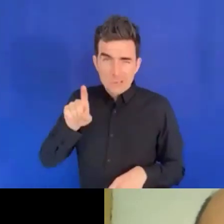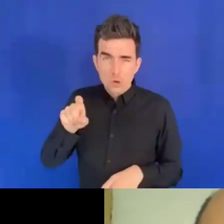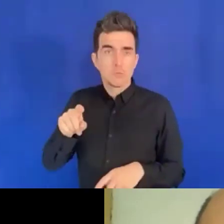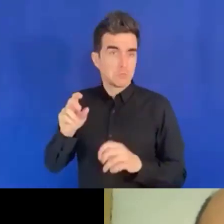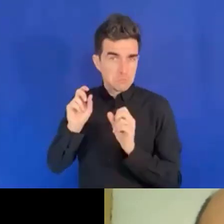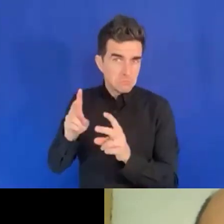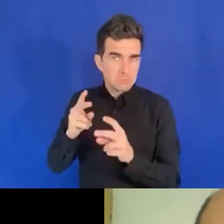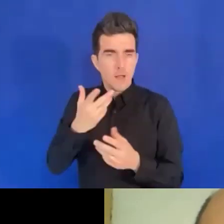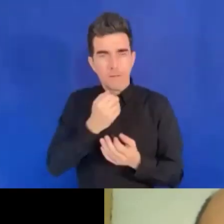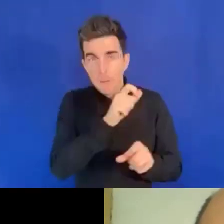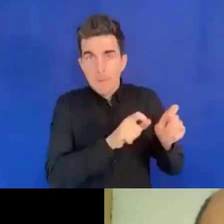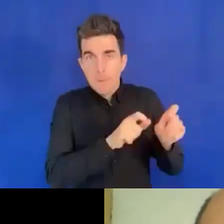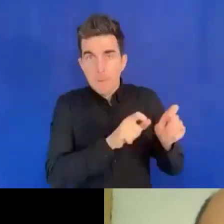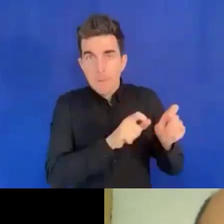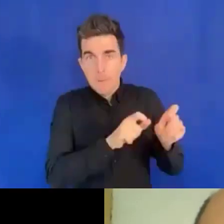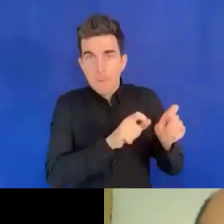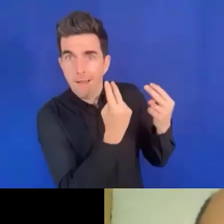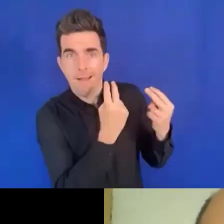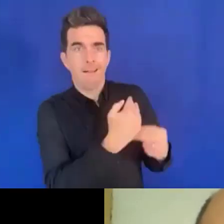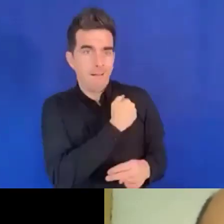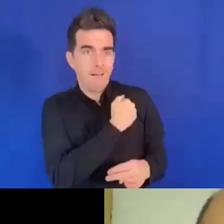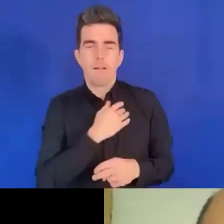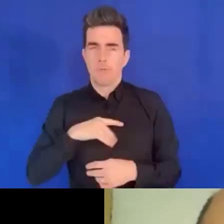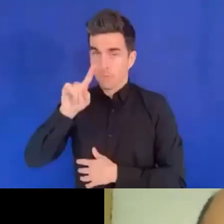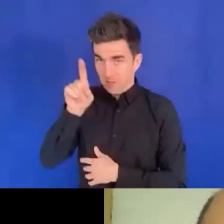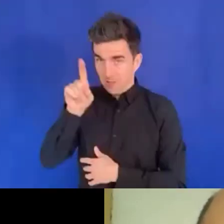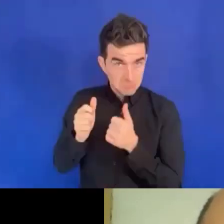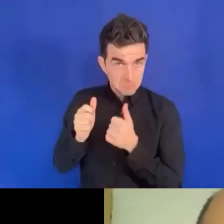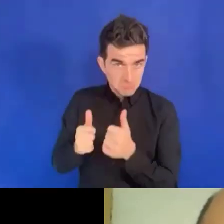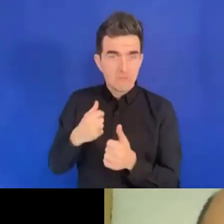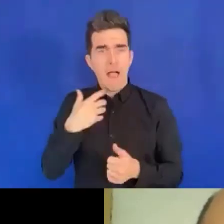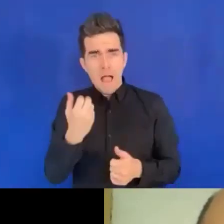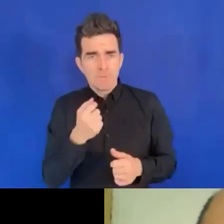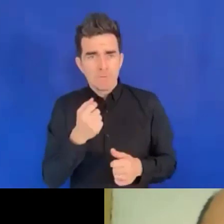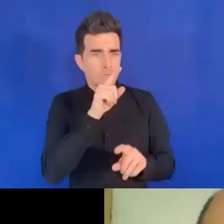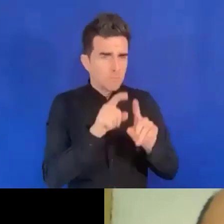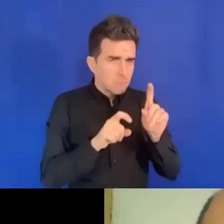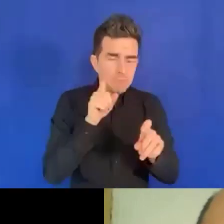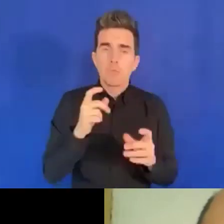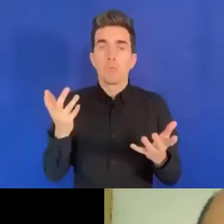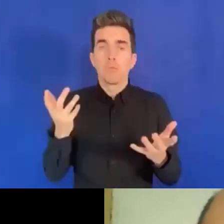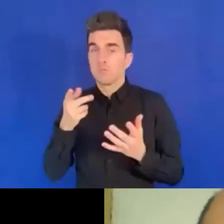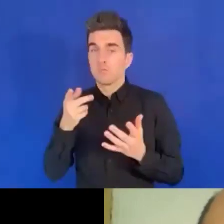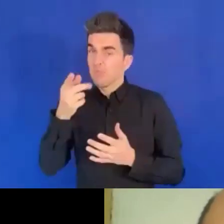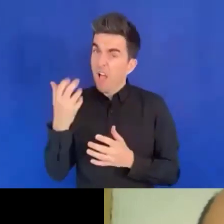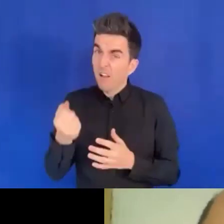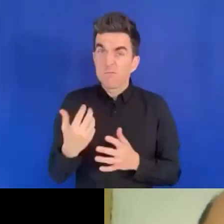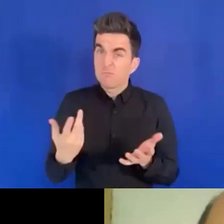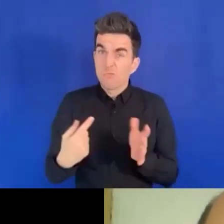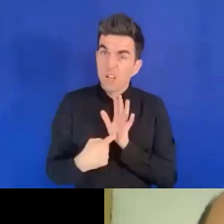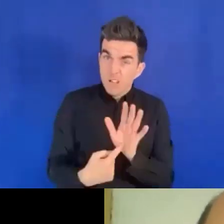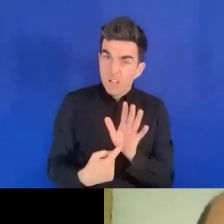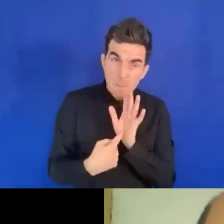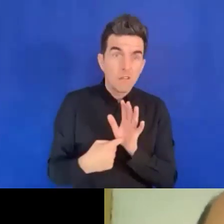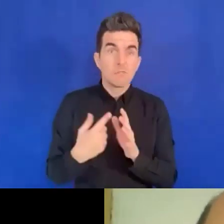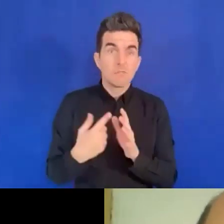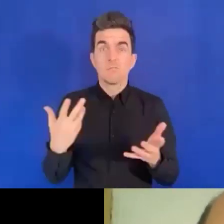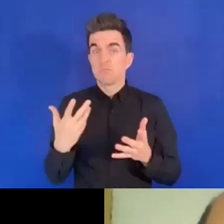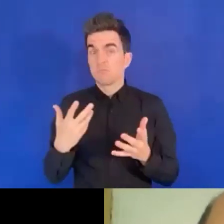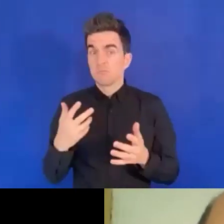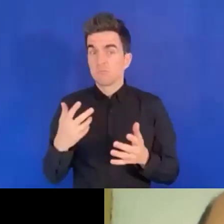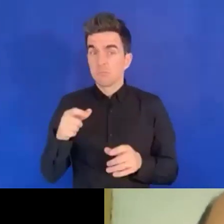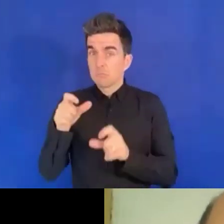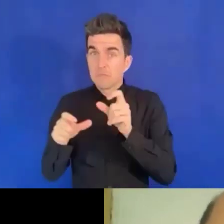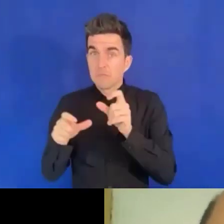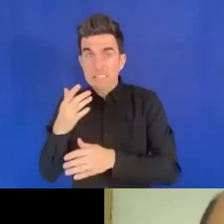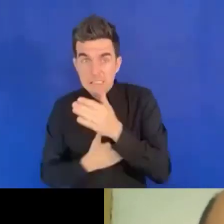savoir si vous avez des exemples de comment les personnes handicapées ont été incluses dans le processus de réduction des